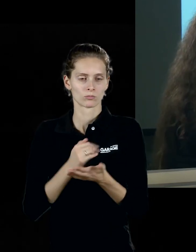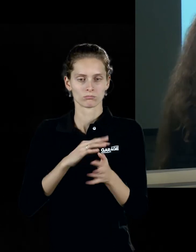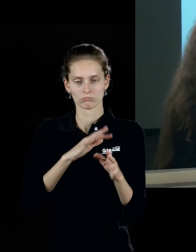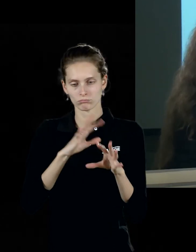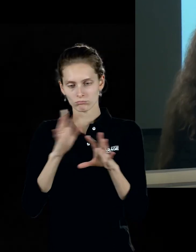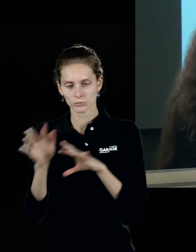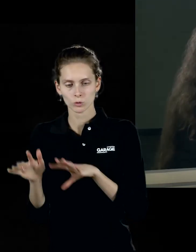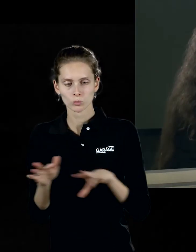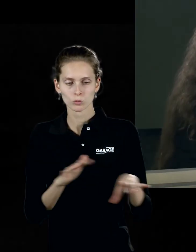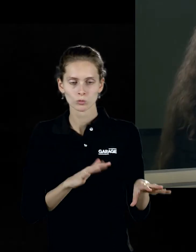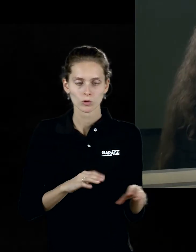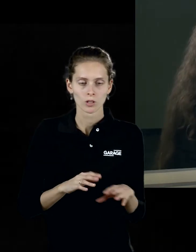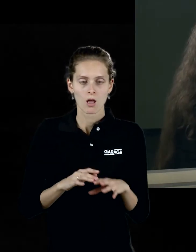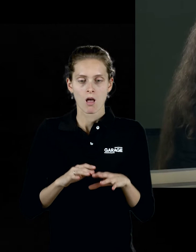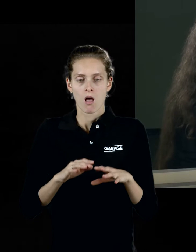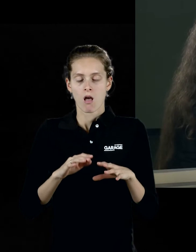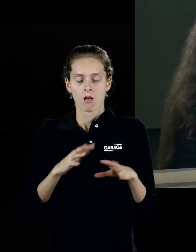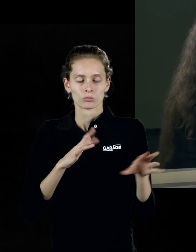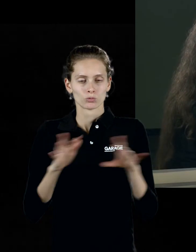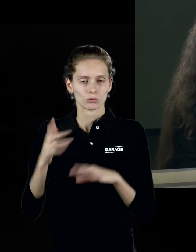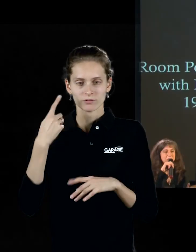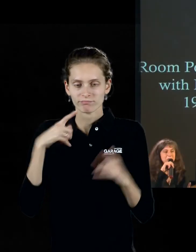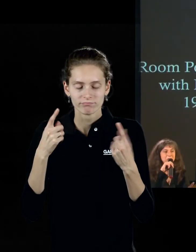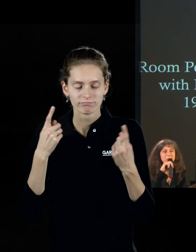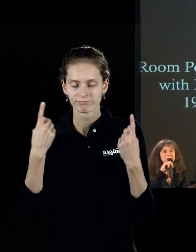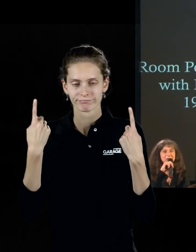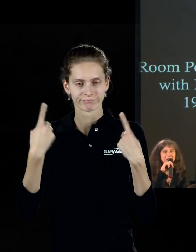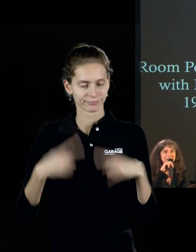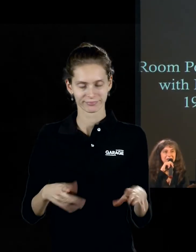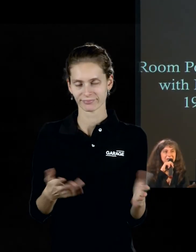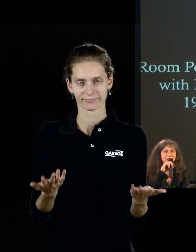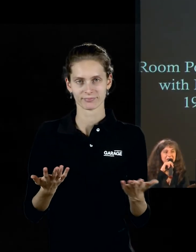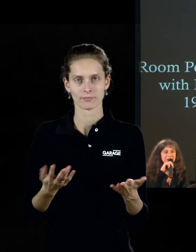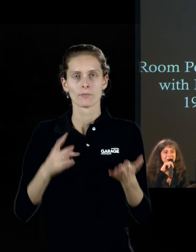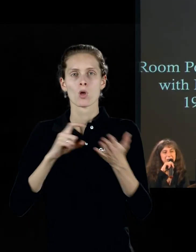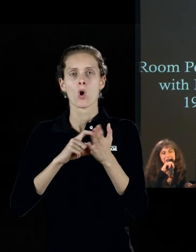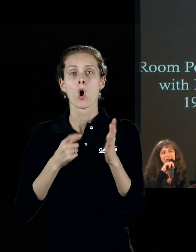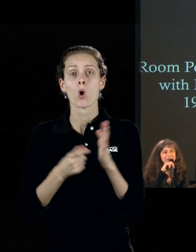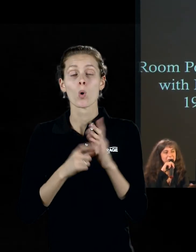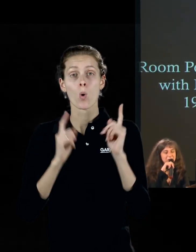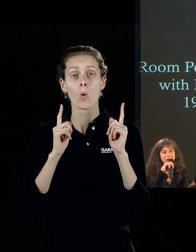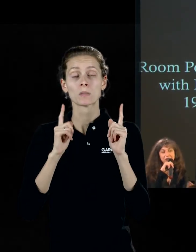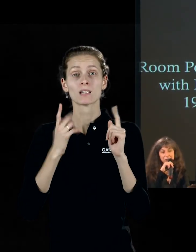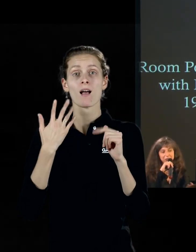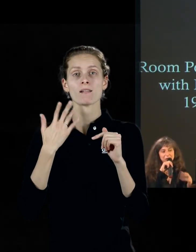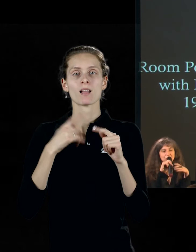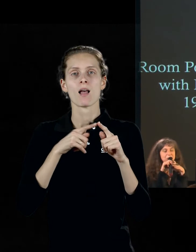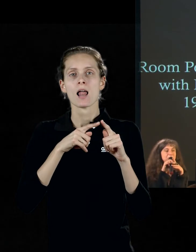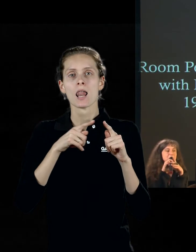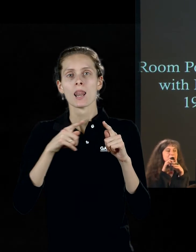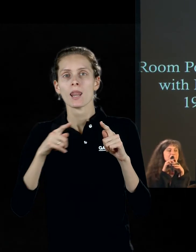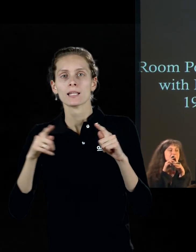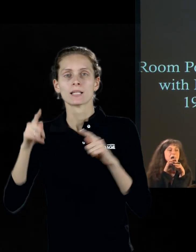достаточно фантомный, который тут же рассыпается. Вот такая вот комната, когда эти линии стали и пространствованы персонажами,